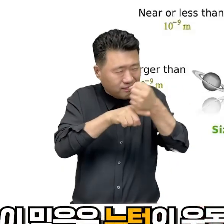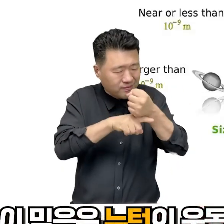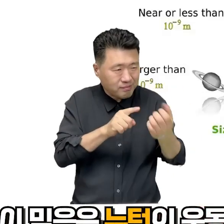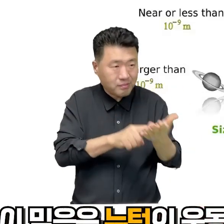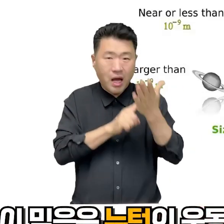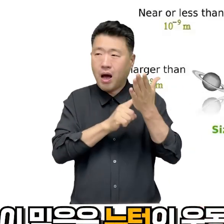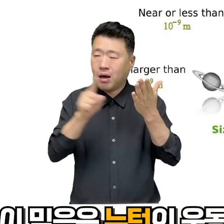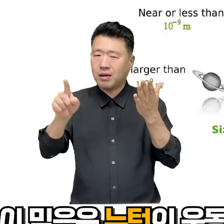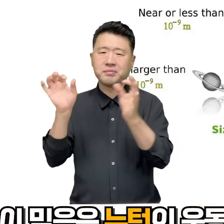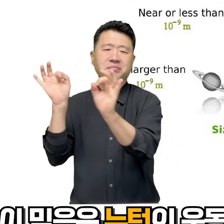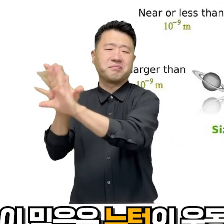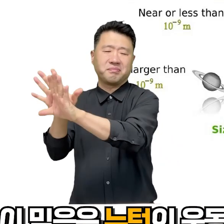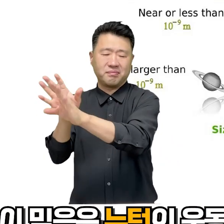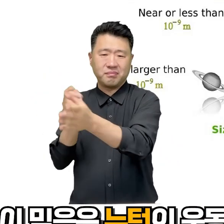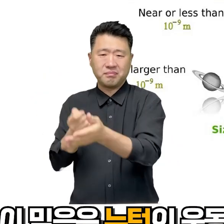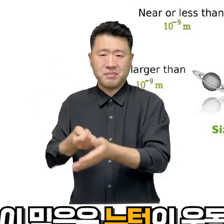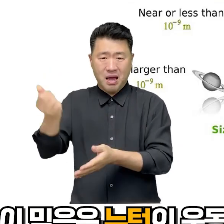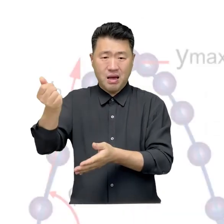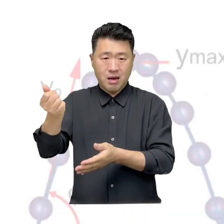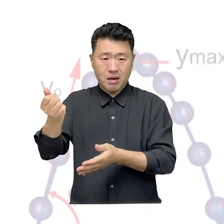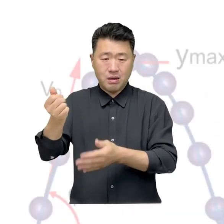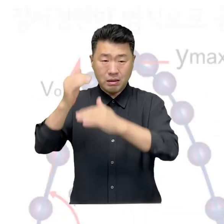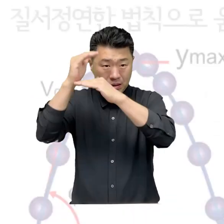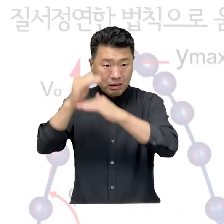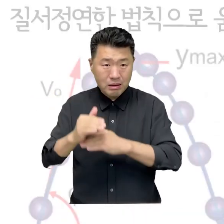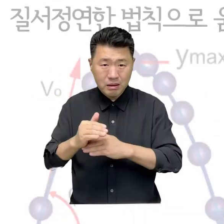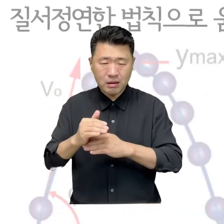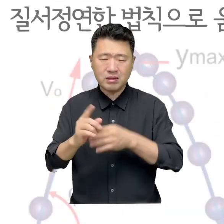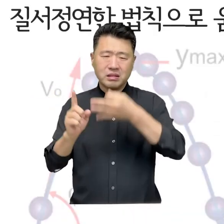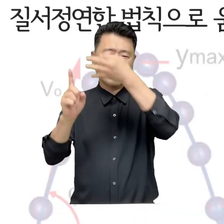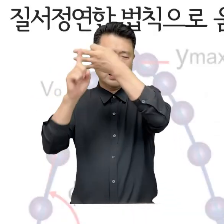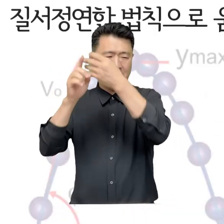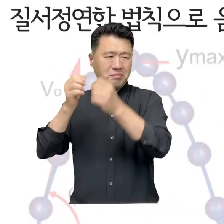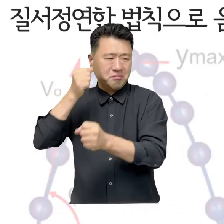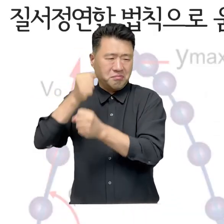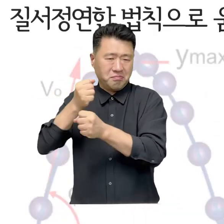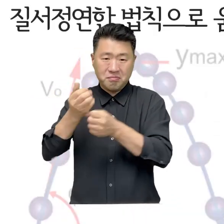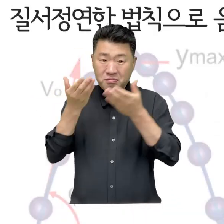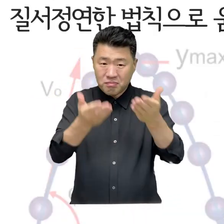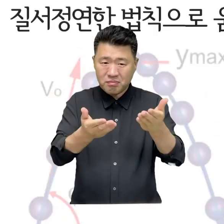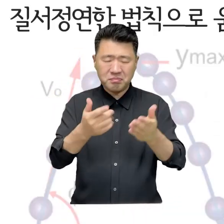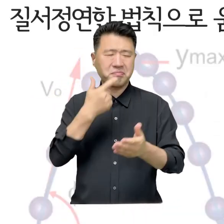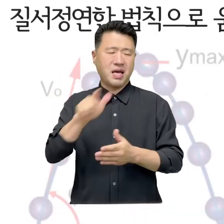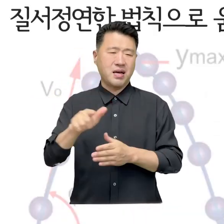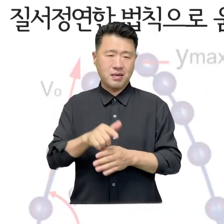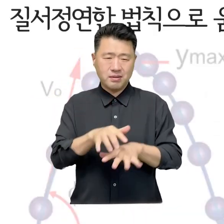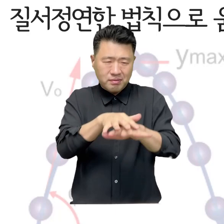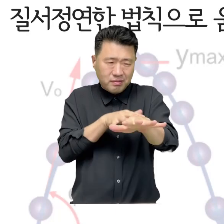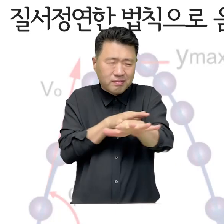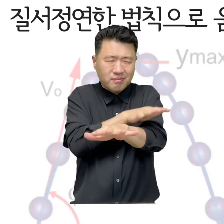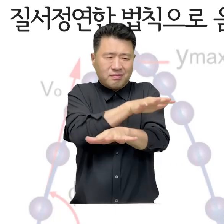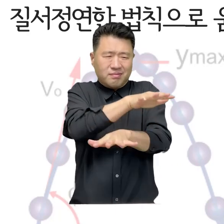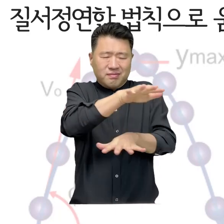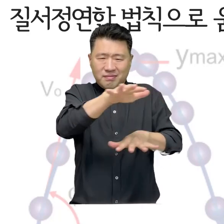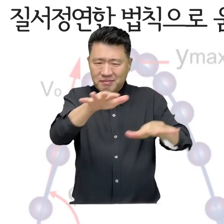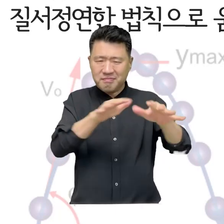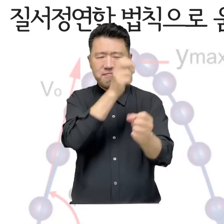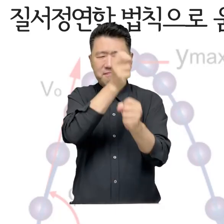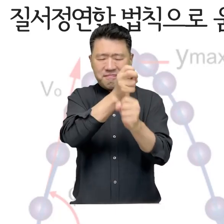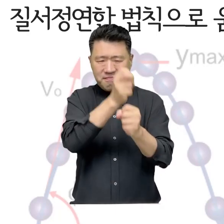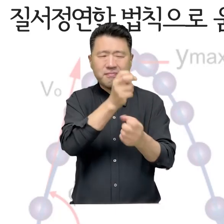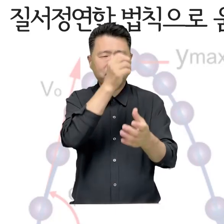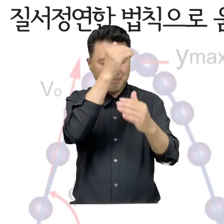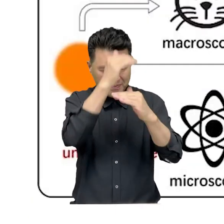고전물리학이 등장하며 깨졌다. 세계는 신이 아니다. 자체의 질서 정연한 법칙으로